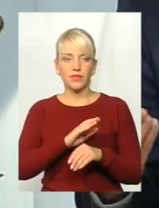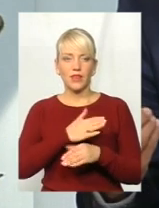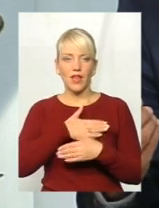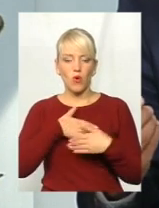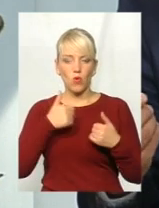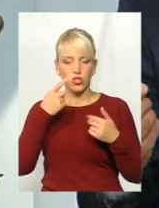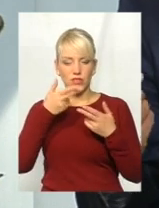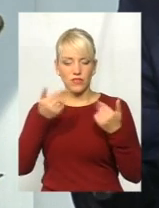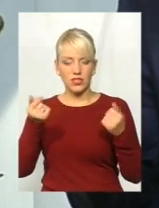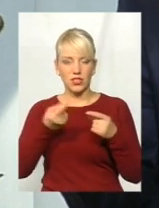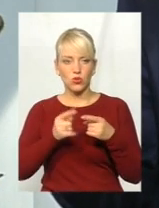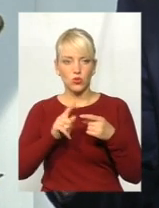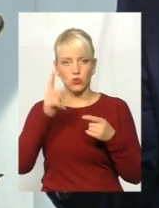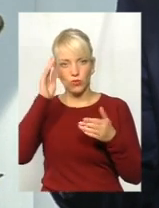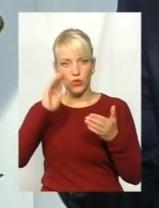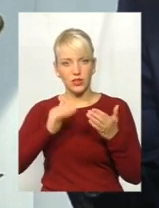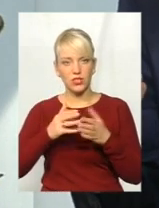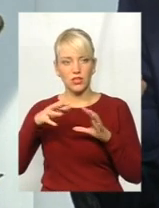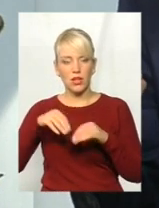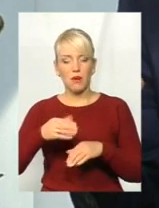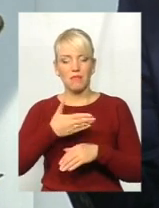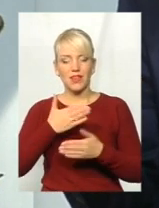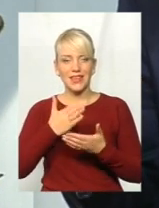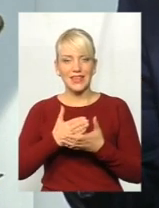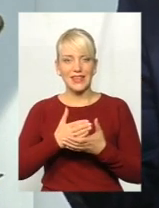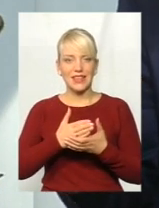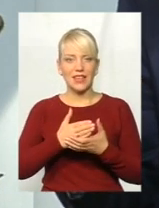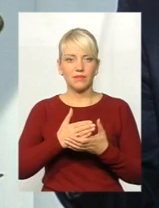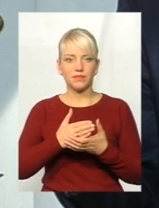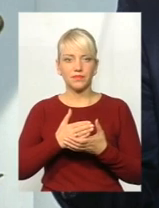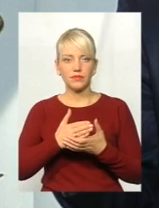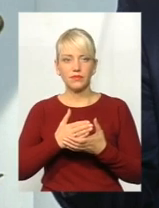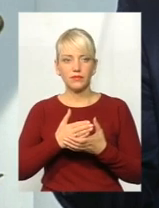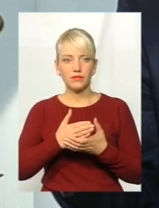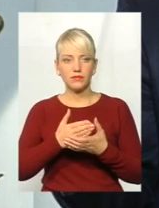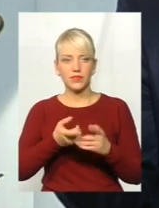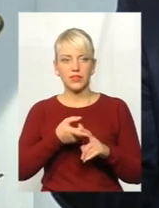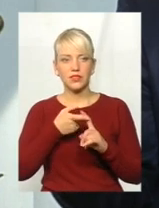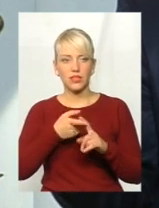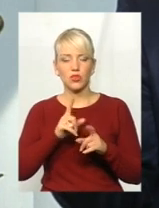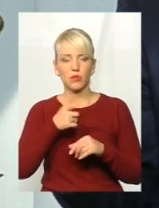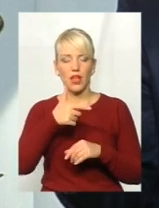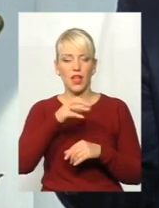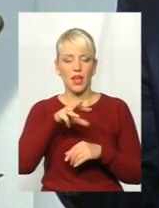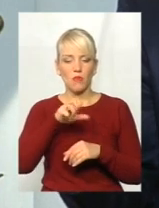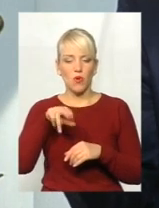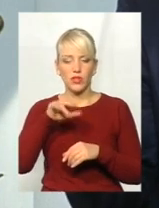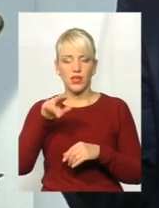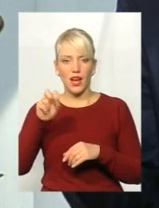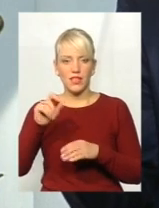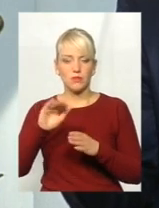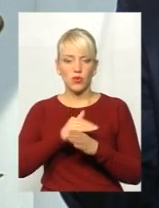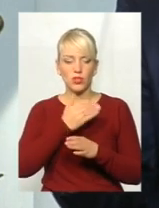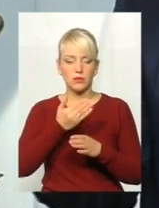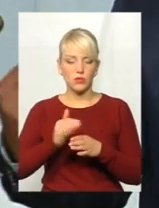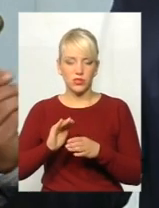що політична складова, тому що ми стали заручниками того, що не підтримували важливі питання по загалому діазу, перерозподілу субвенції, саме